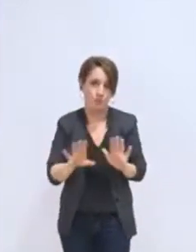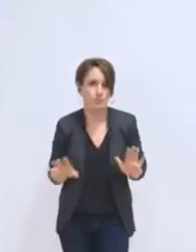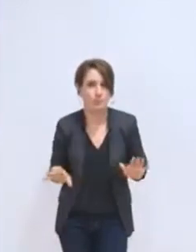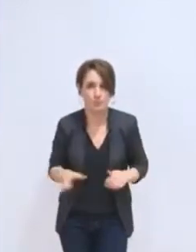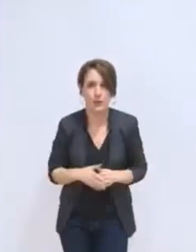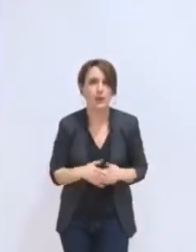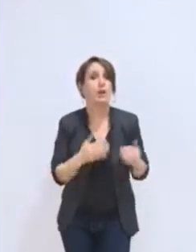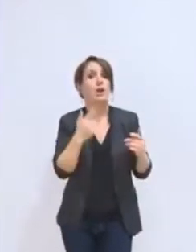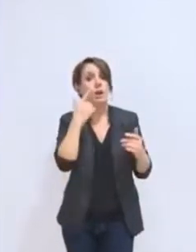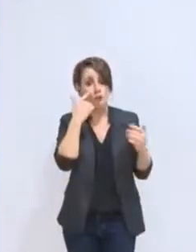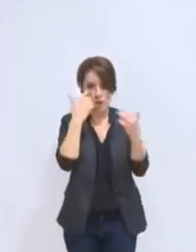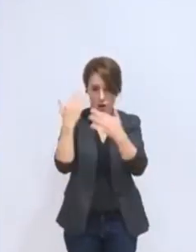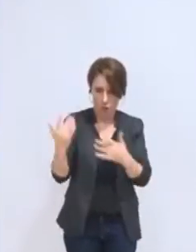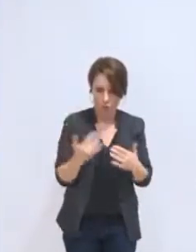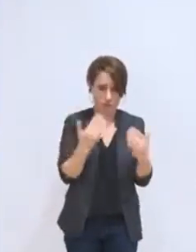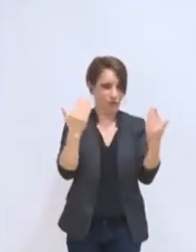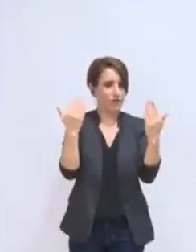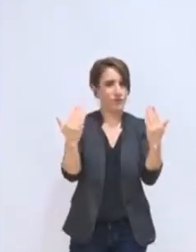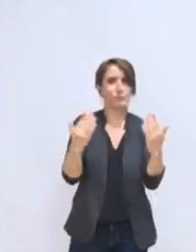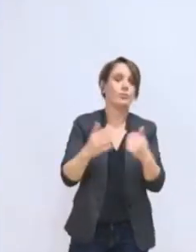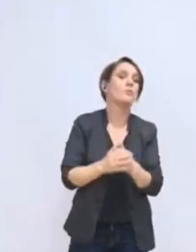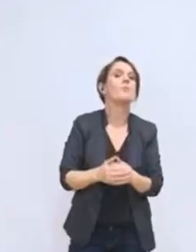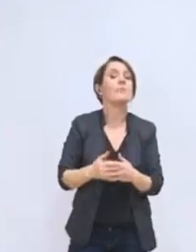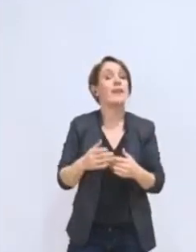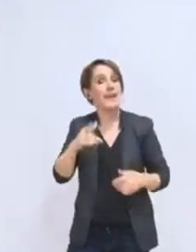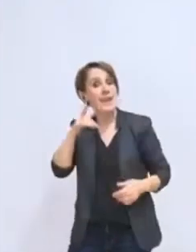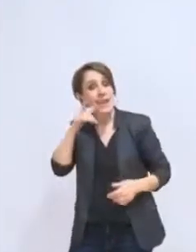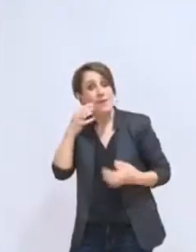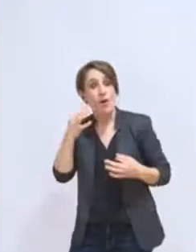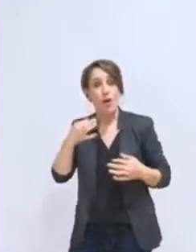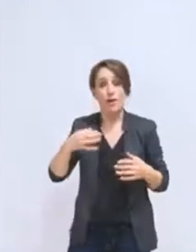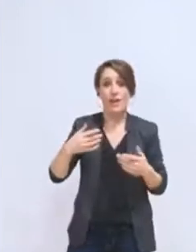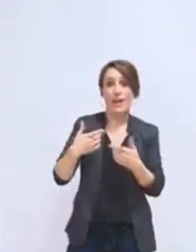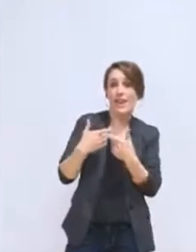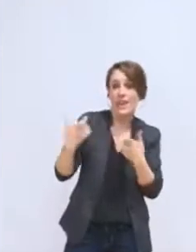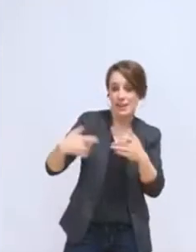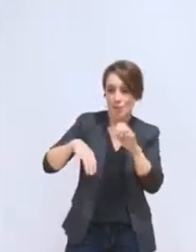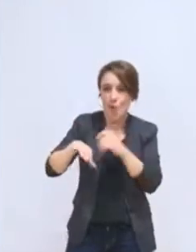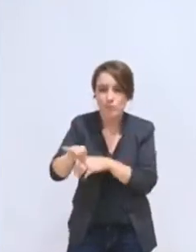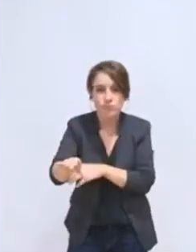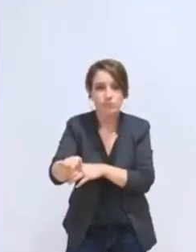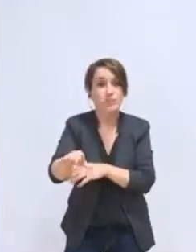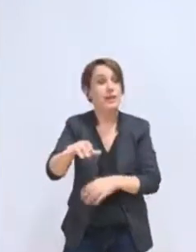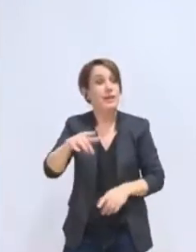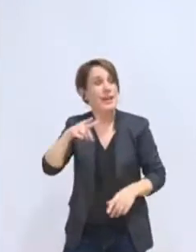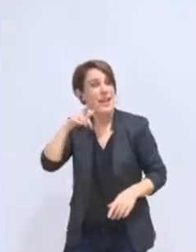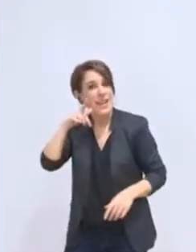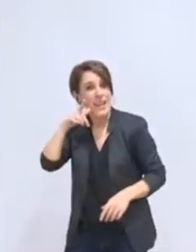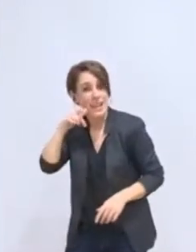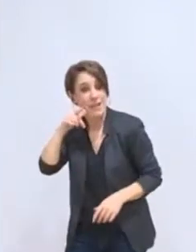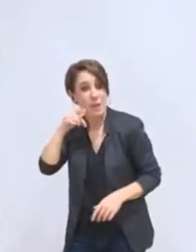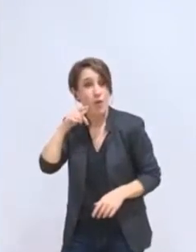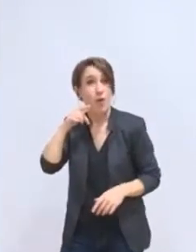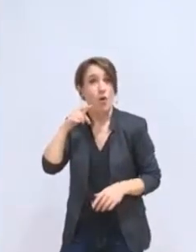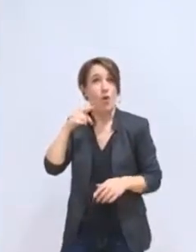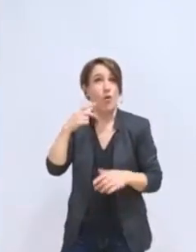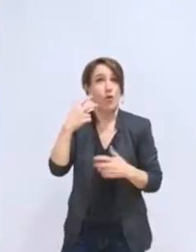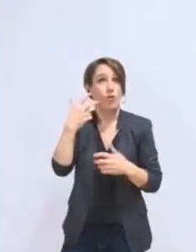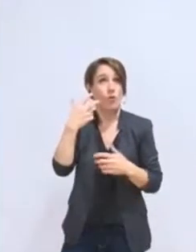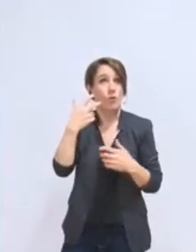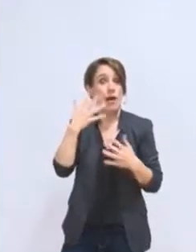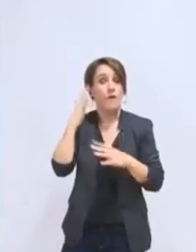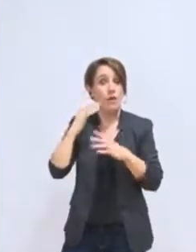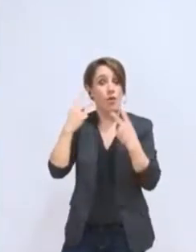D'abord, notre effort en niveau d'équipement. En 2014, cet effort par habitant était de 333